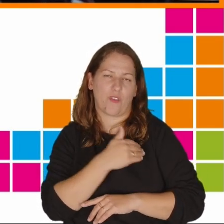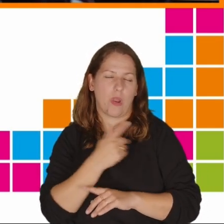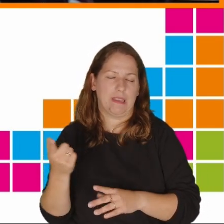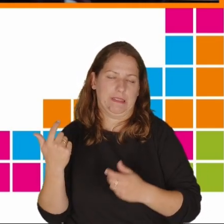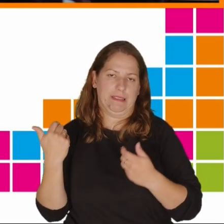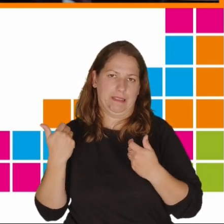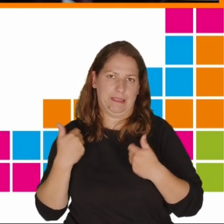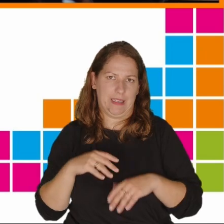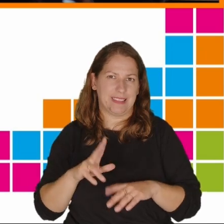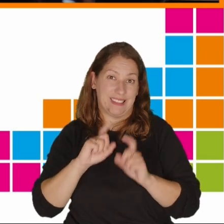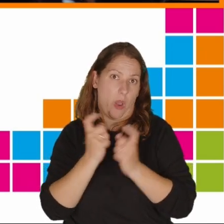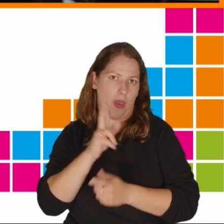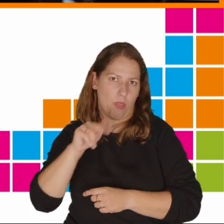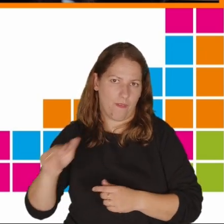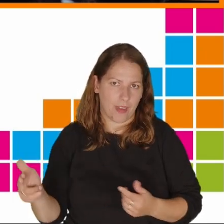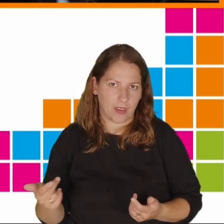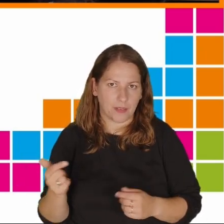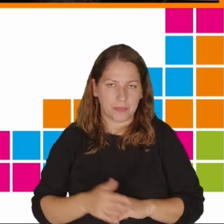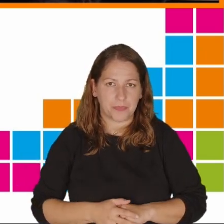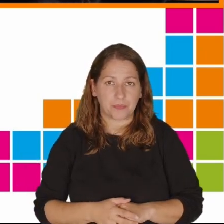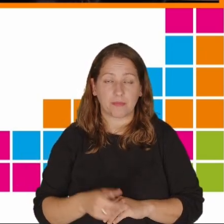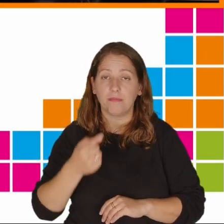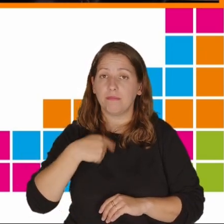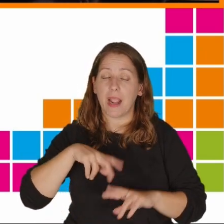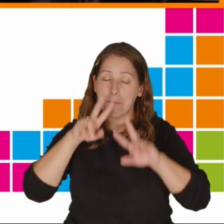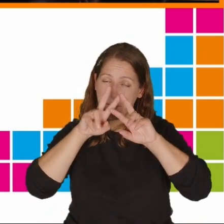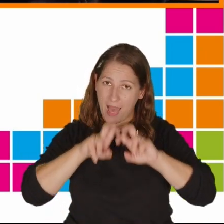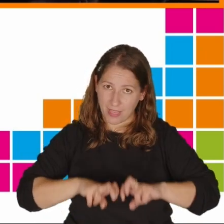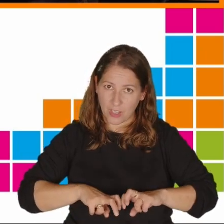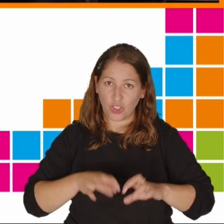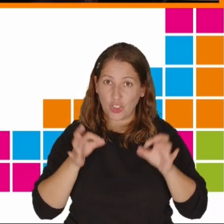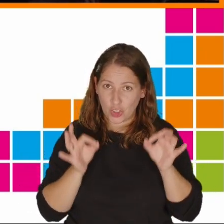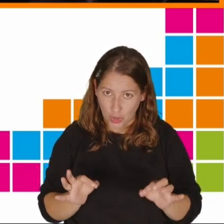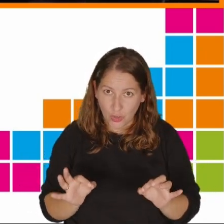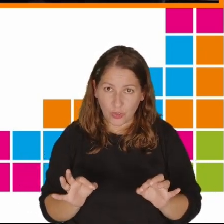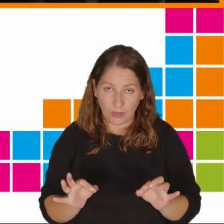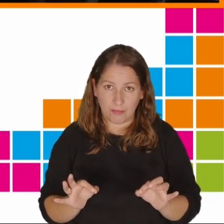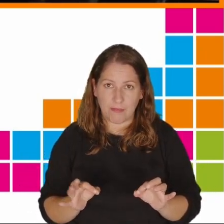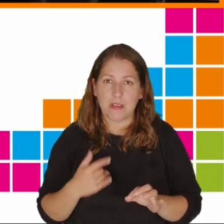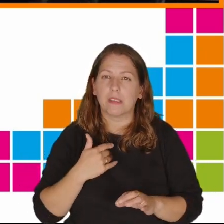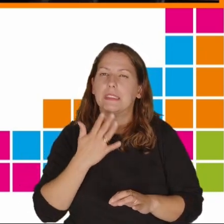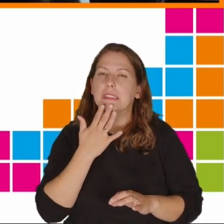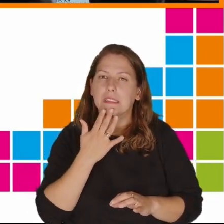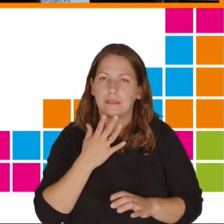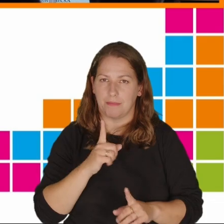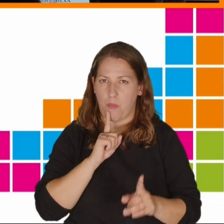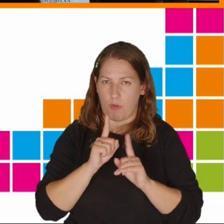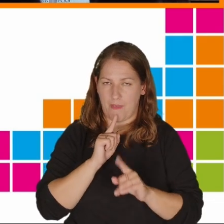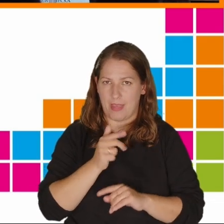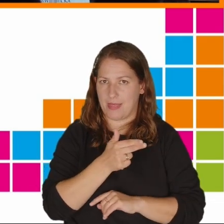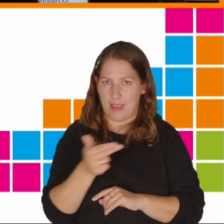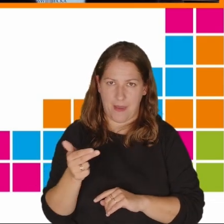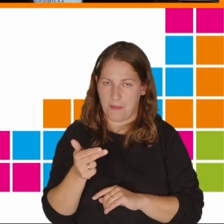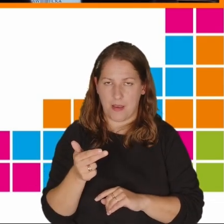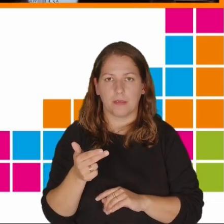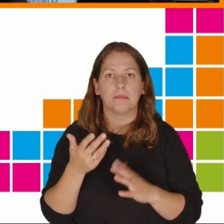w całej Norwegii. Jako badacz dziś chciałabym porozmawiać przede